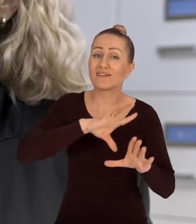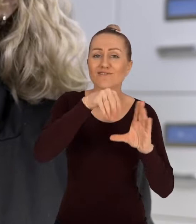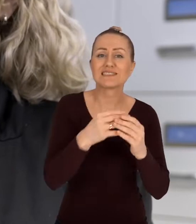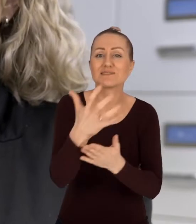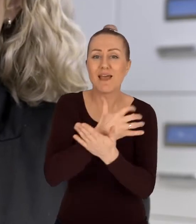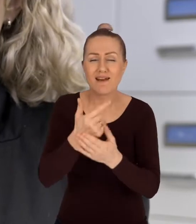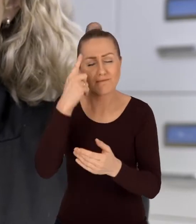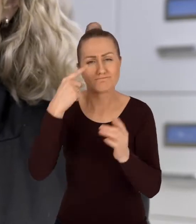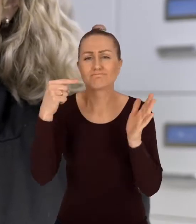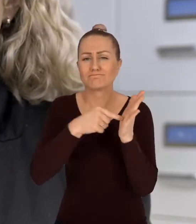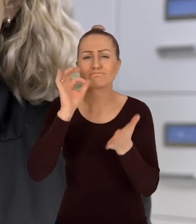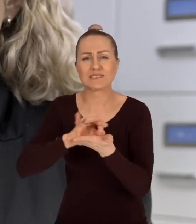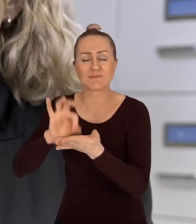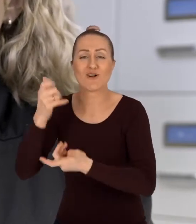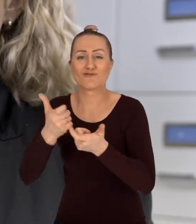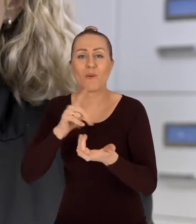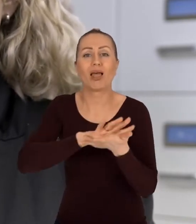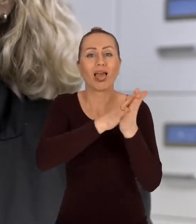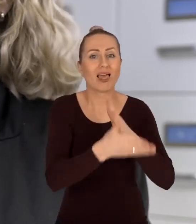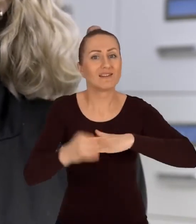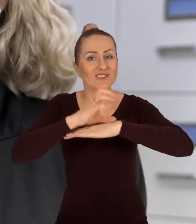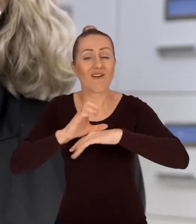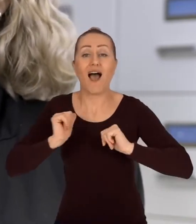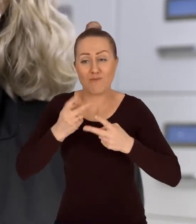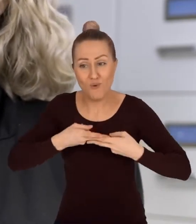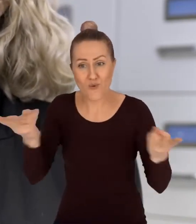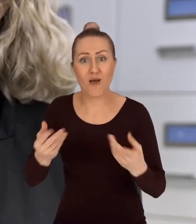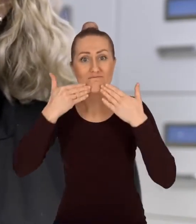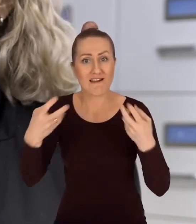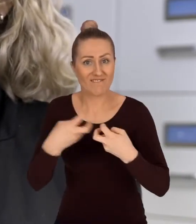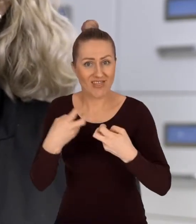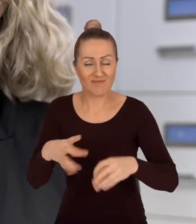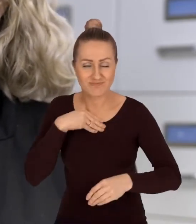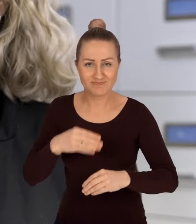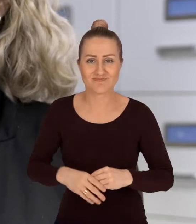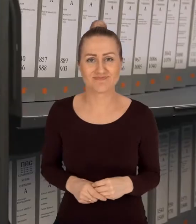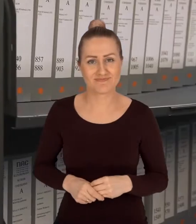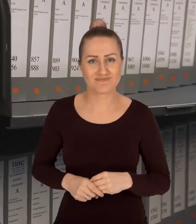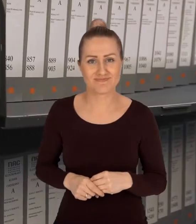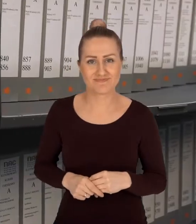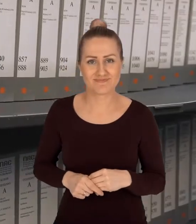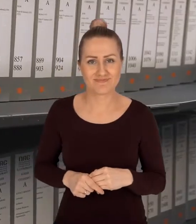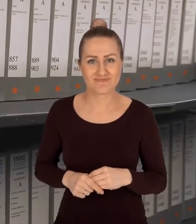zbiory są konsekwentnie digitalizowane, tak by mogły być udostępniane za pośrednictwem Internetu.